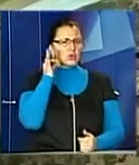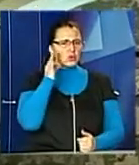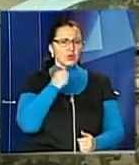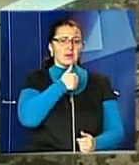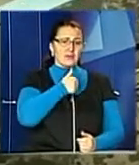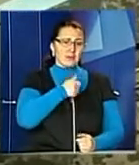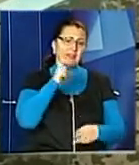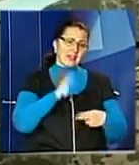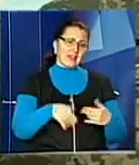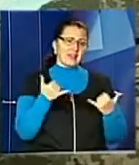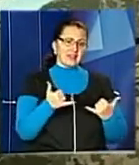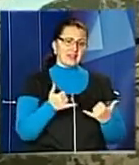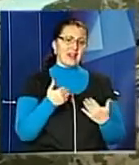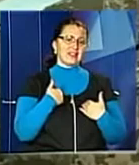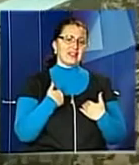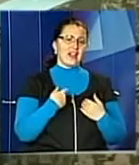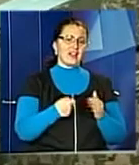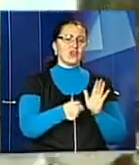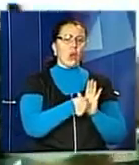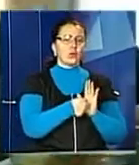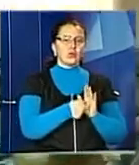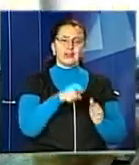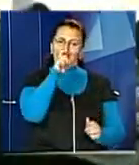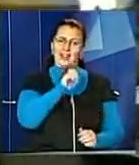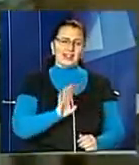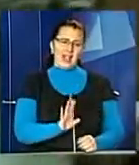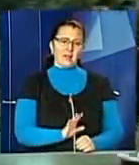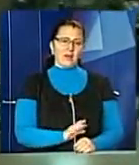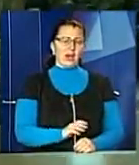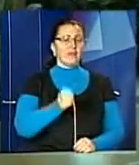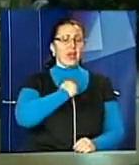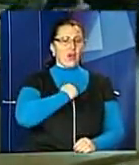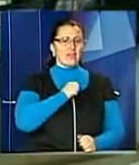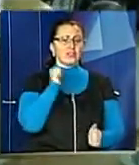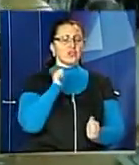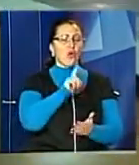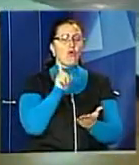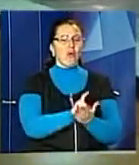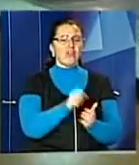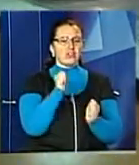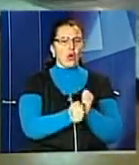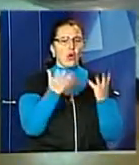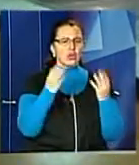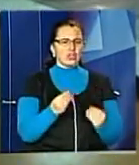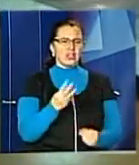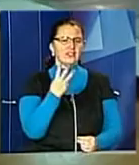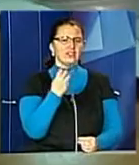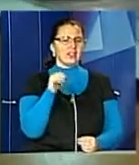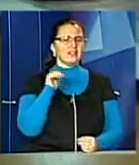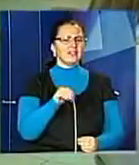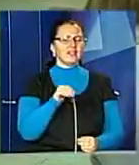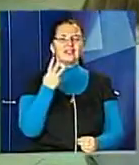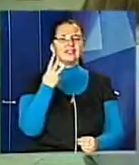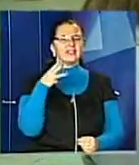експеримент закінчився, зараз нас годують, ну, теж добре, непогано. Курсант щодня повинен споживати з їжею не менше трьох тисяч кілокалорій. Для